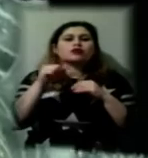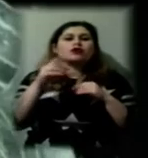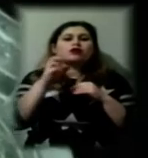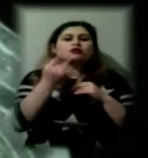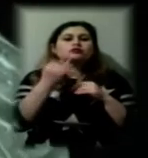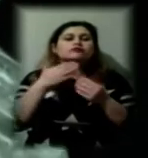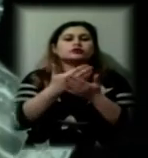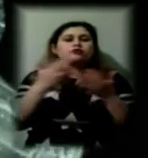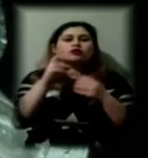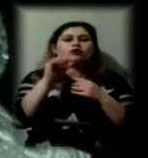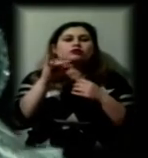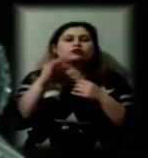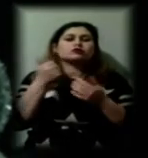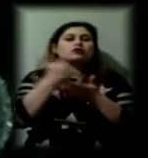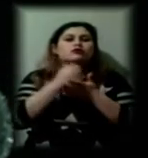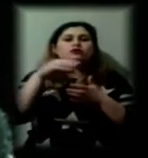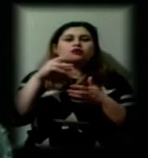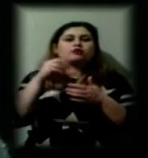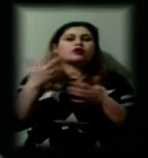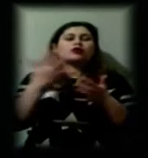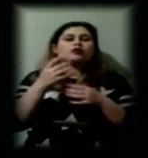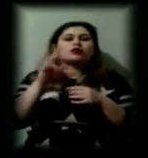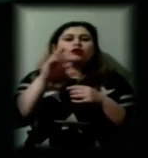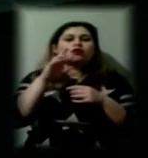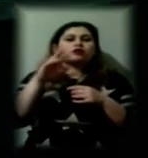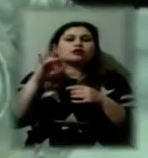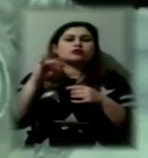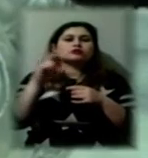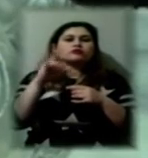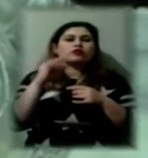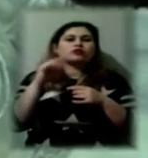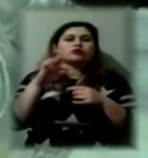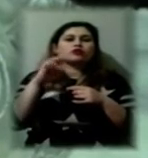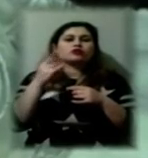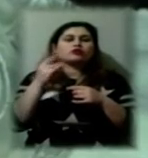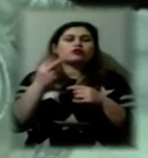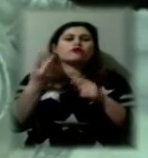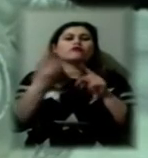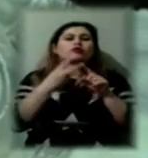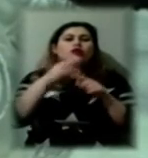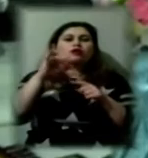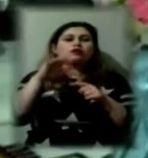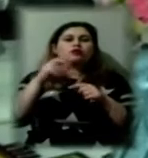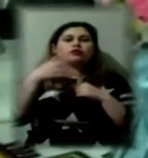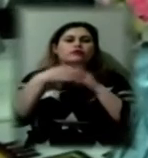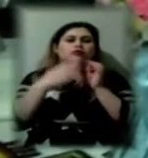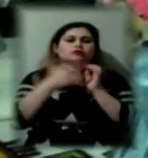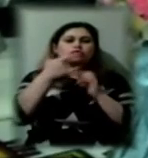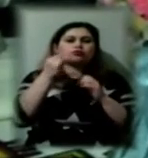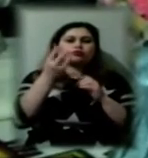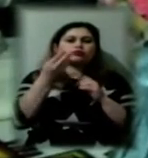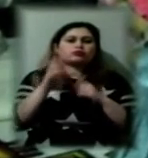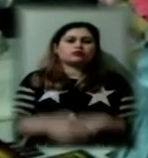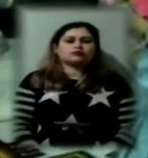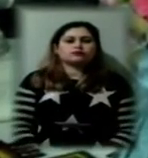картин, головного тему яких будуть різдвяні янголи. Другий етап акції – 19 грудня. Олена Протопопова, Григорій Шматко.